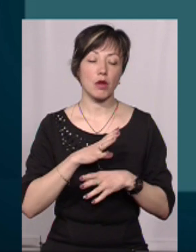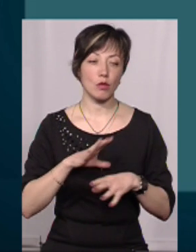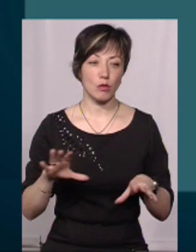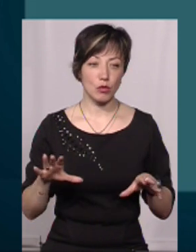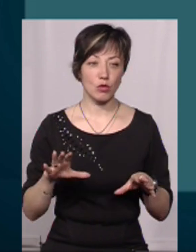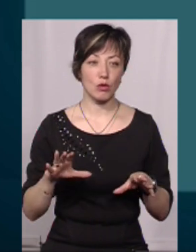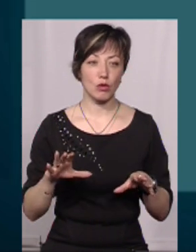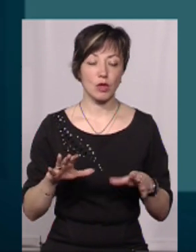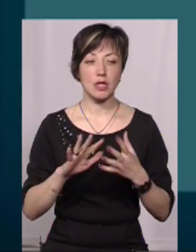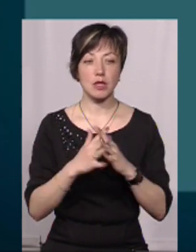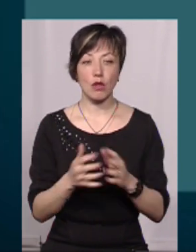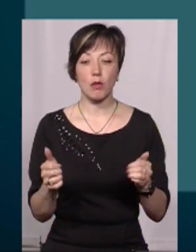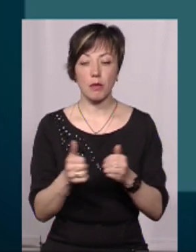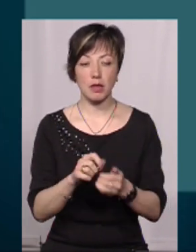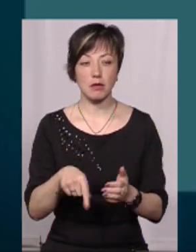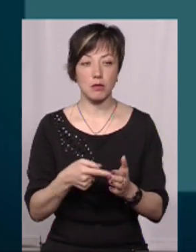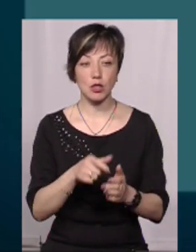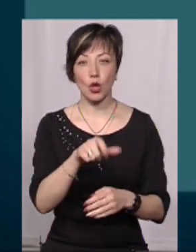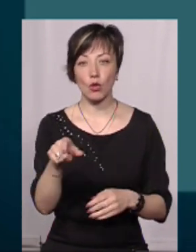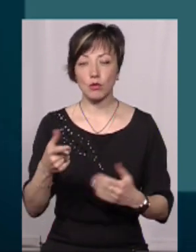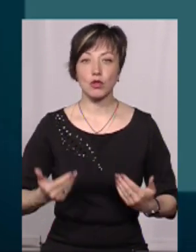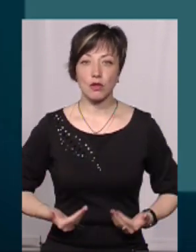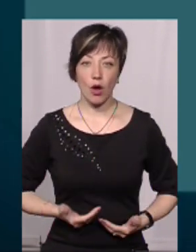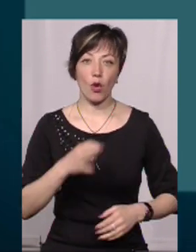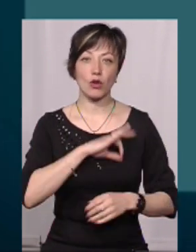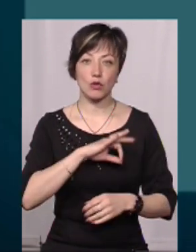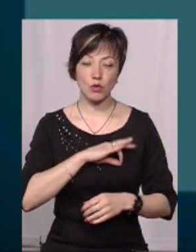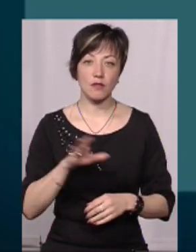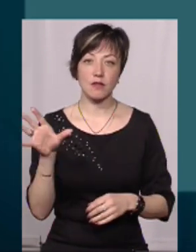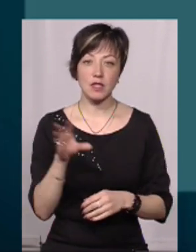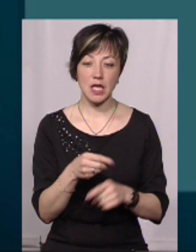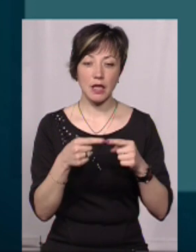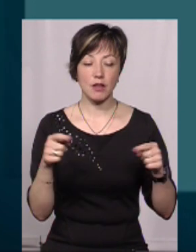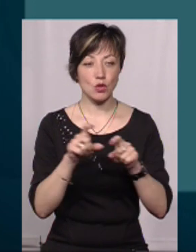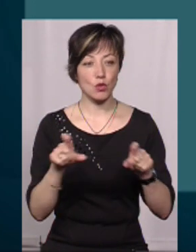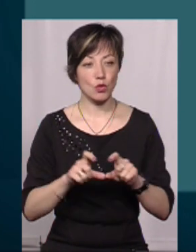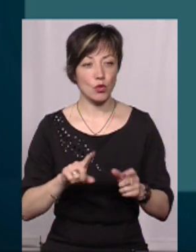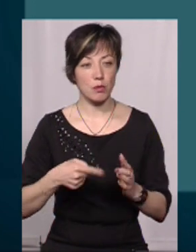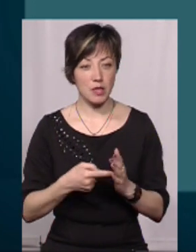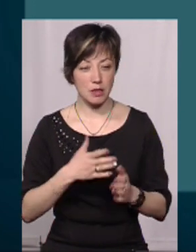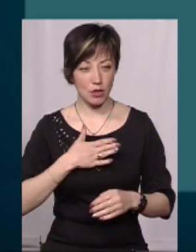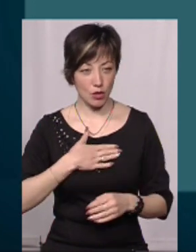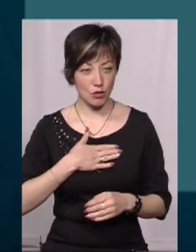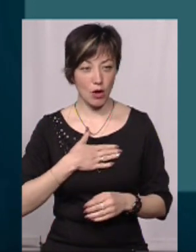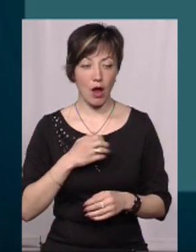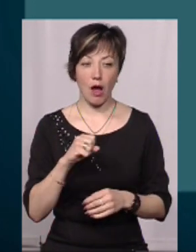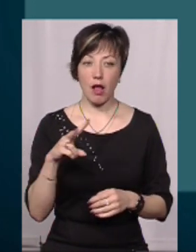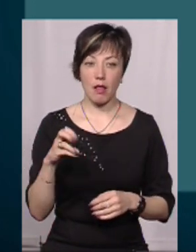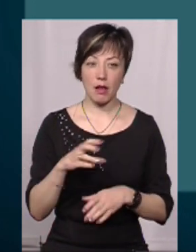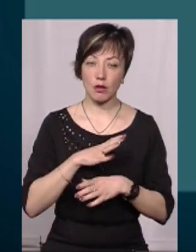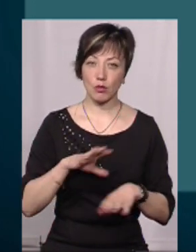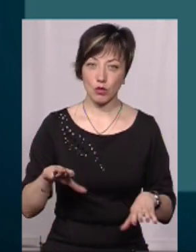село, яке знаходиться поруч з містом, люди, які там проживають, вони користуються практично всією інфраструктурою нашого міста, але не